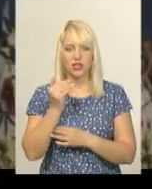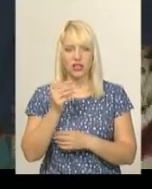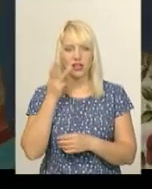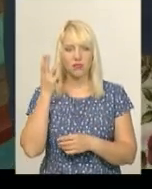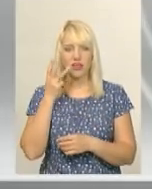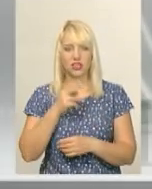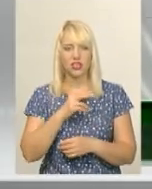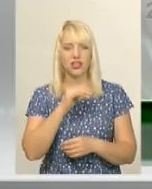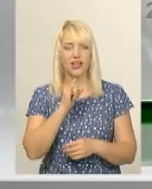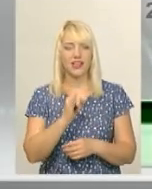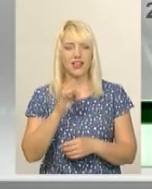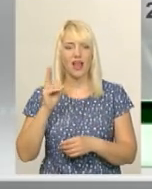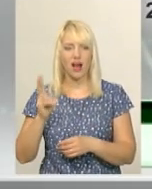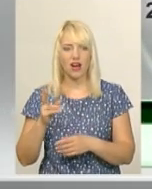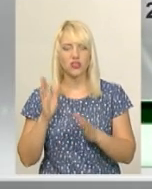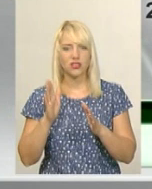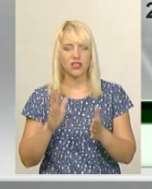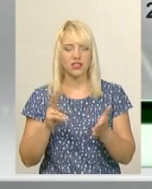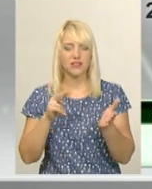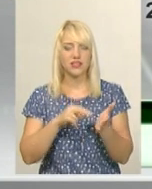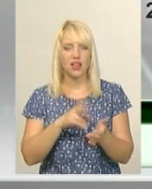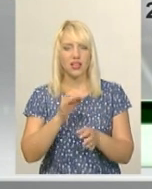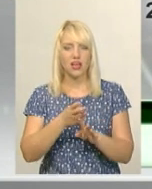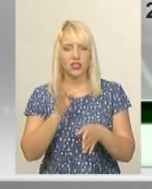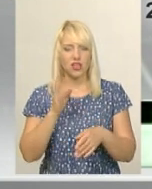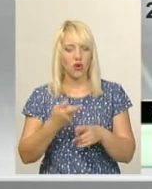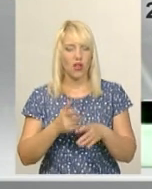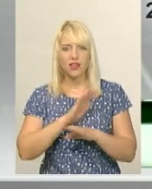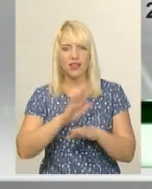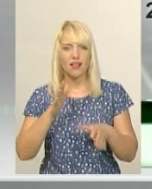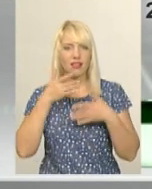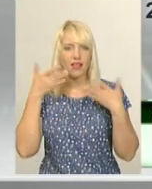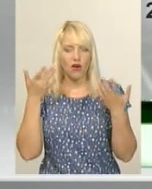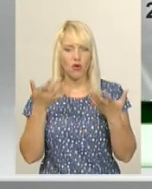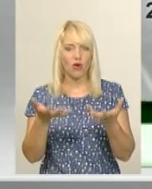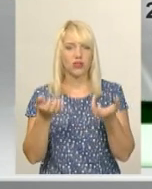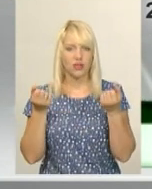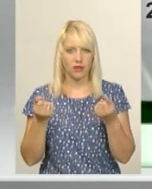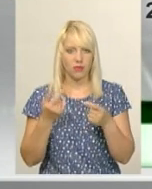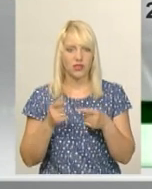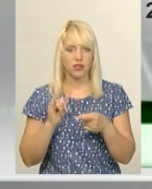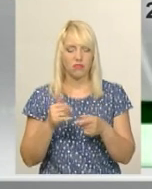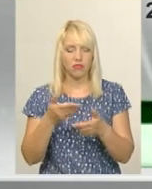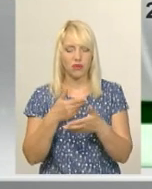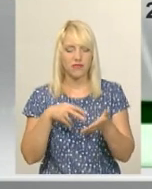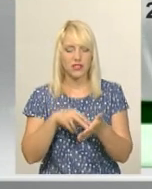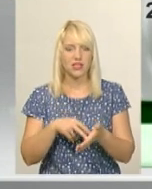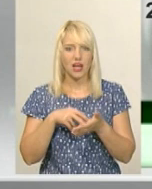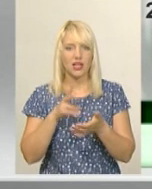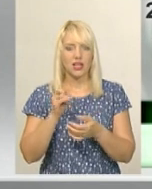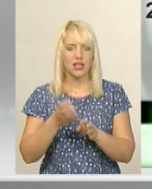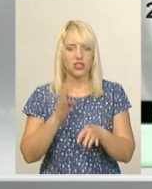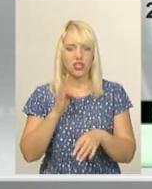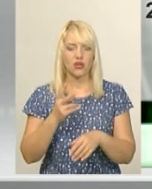Ірина Качур. Тільки стали на чергу, її не так легко отримати. Ми стали на чергу більше двох